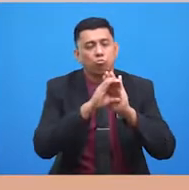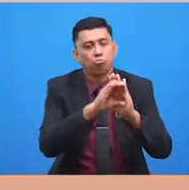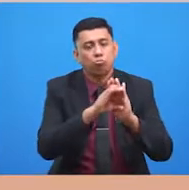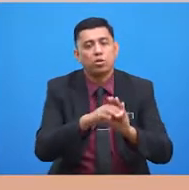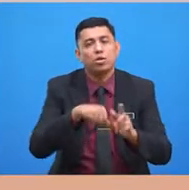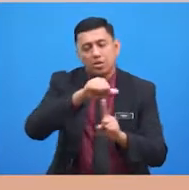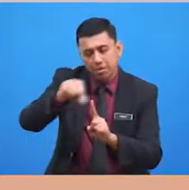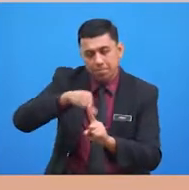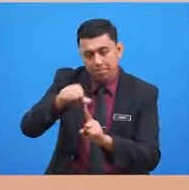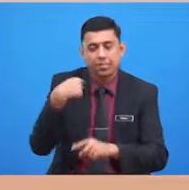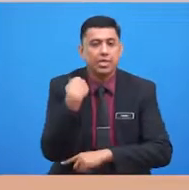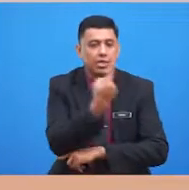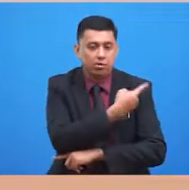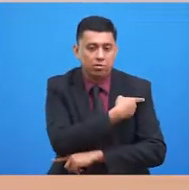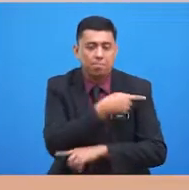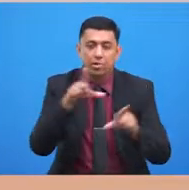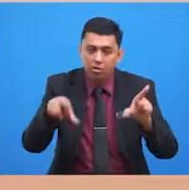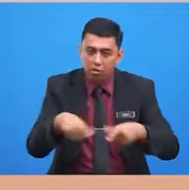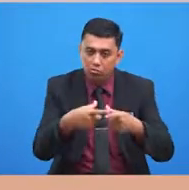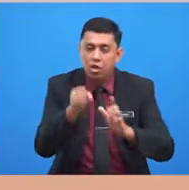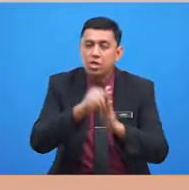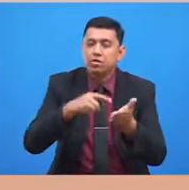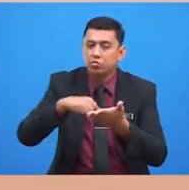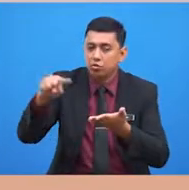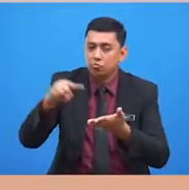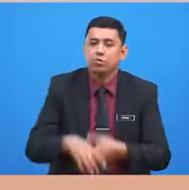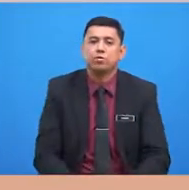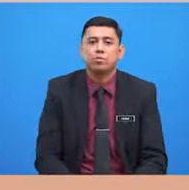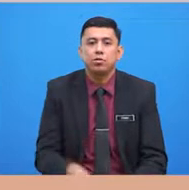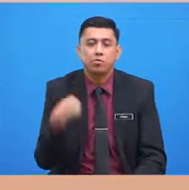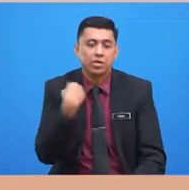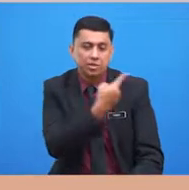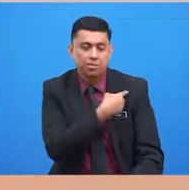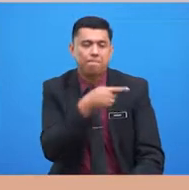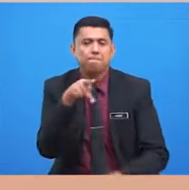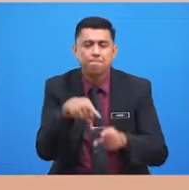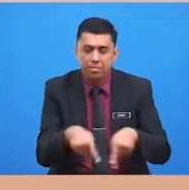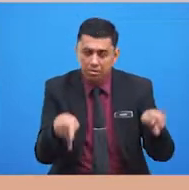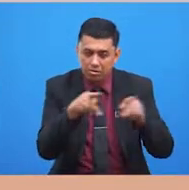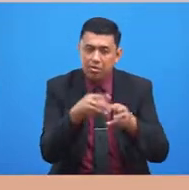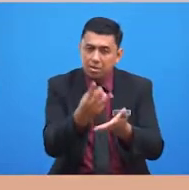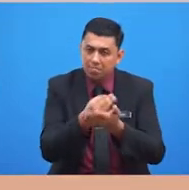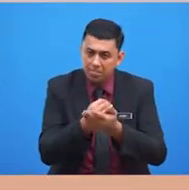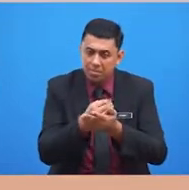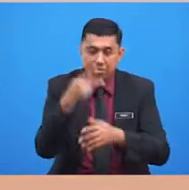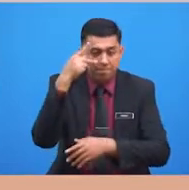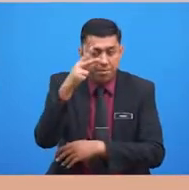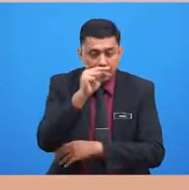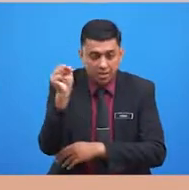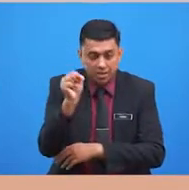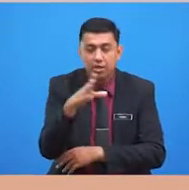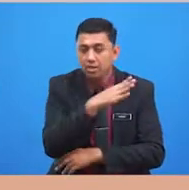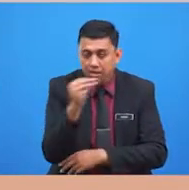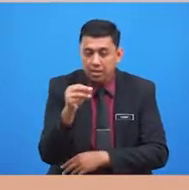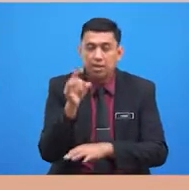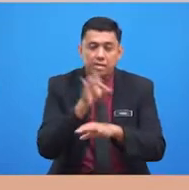apabila kita hendak melakukan sesuatu, kita perlu meminta pandangan dan